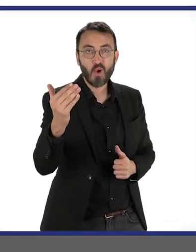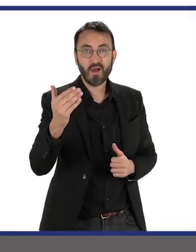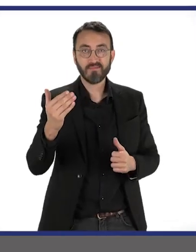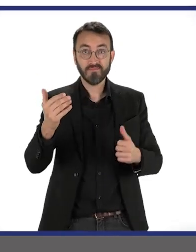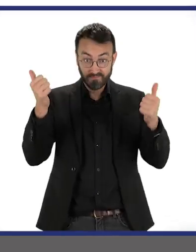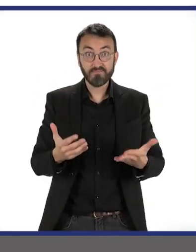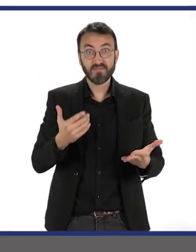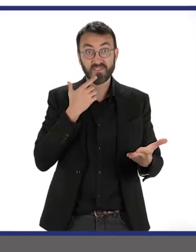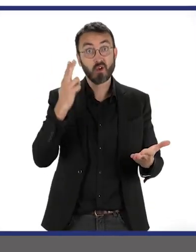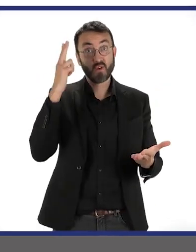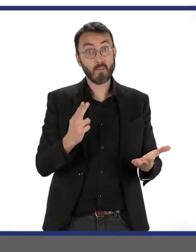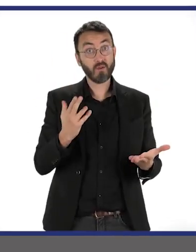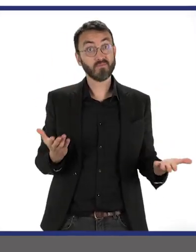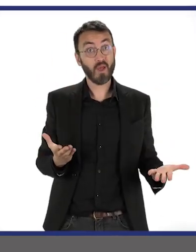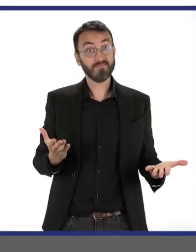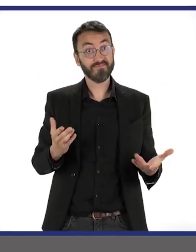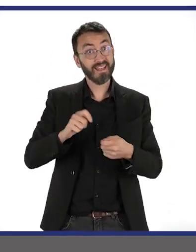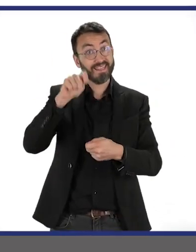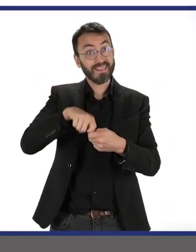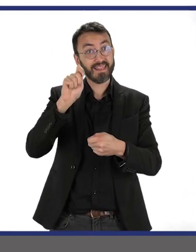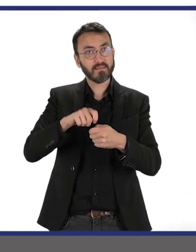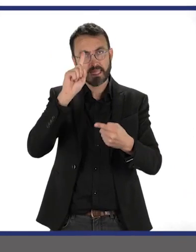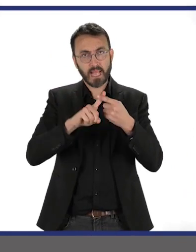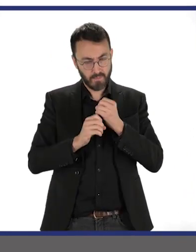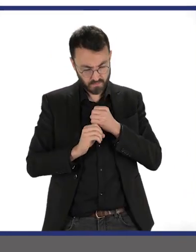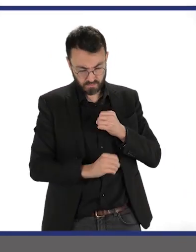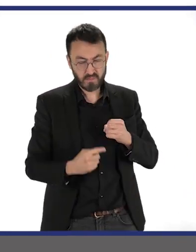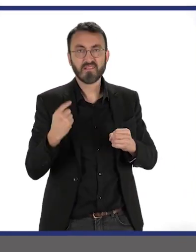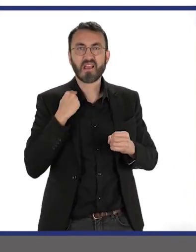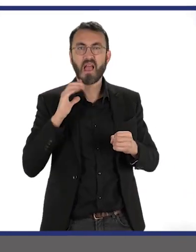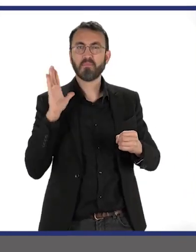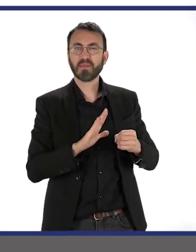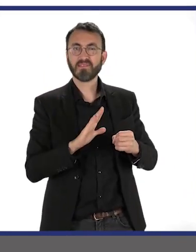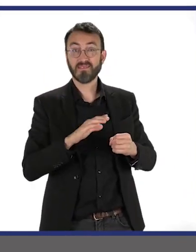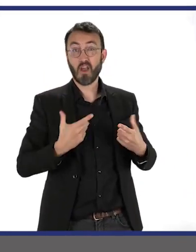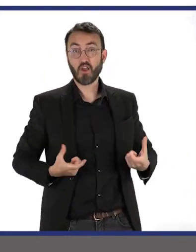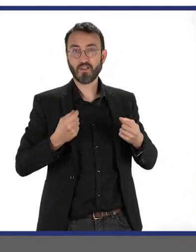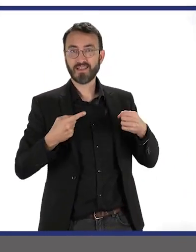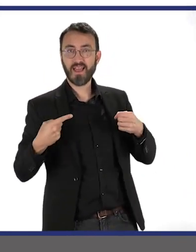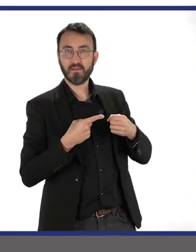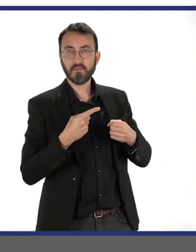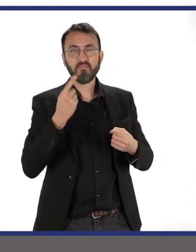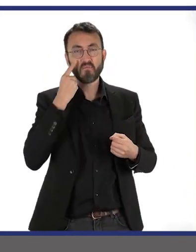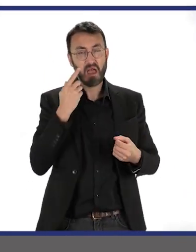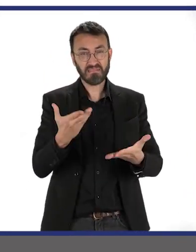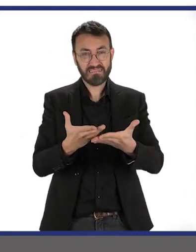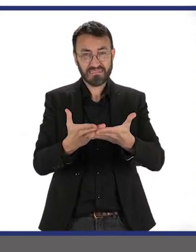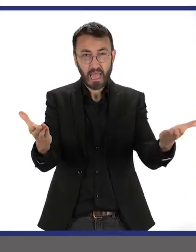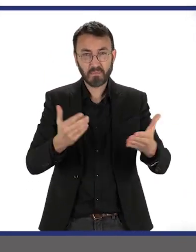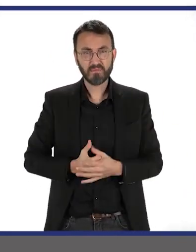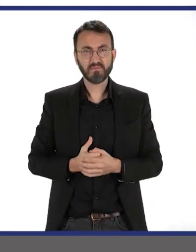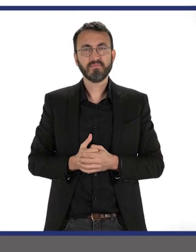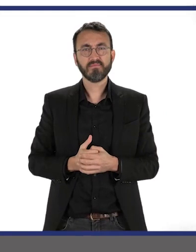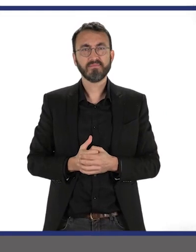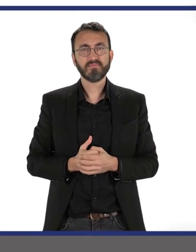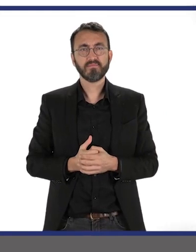Bonjour, si vous êtes arrivé jusqu'ici, c'est que le moment est venu pour vous de faire le test de dépistage du cancer colorectal. Vous allez voir,